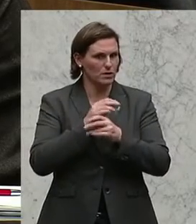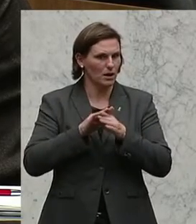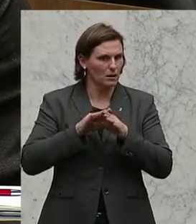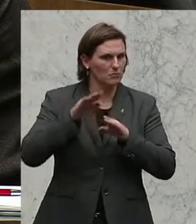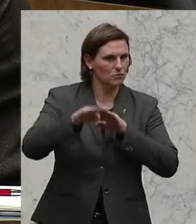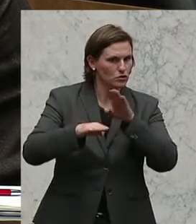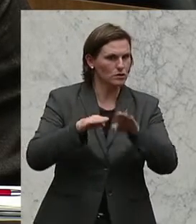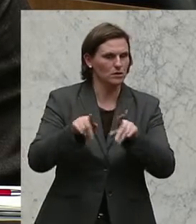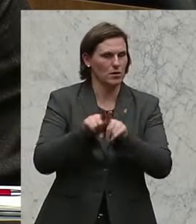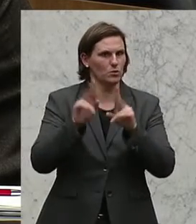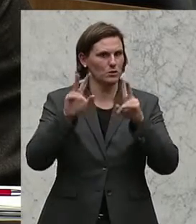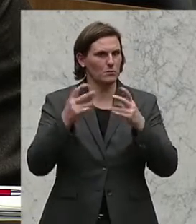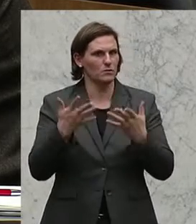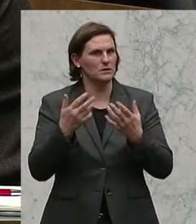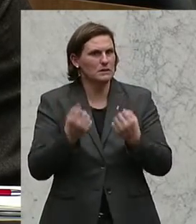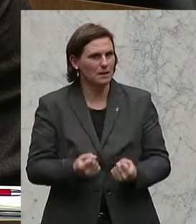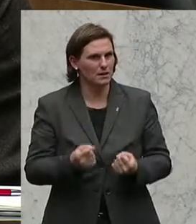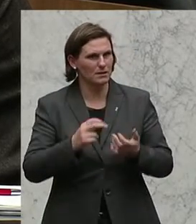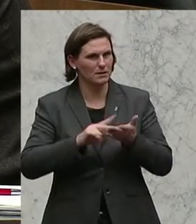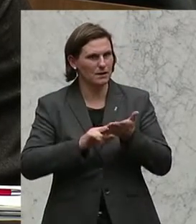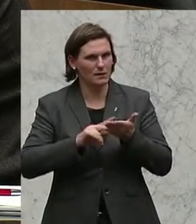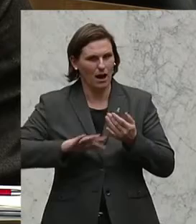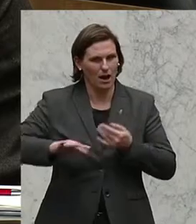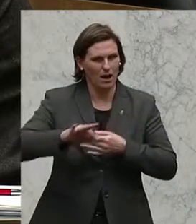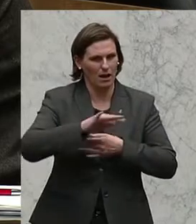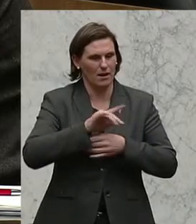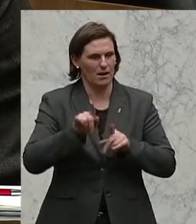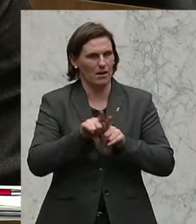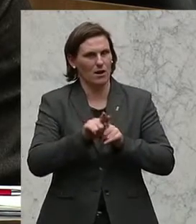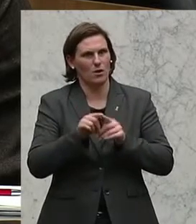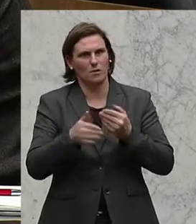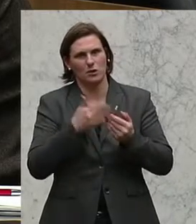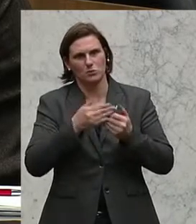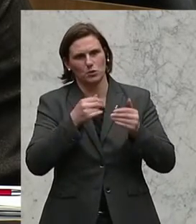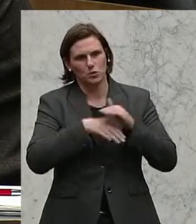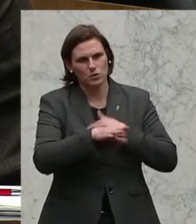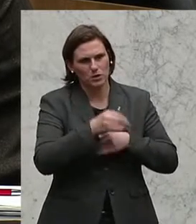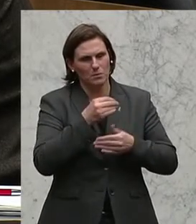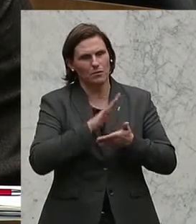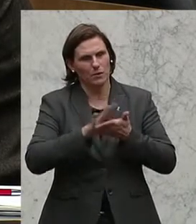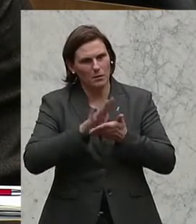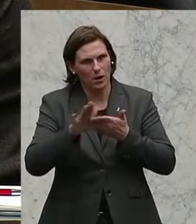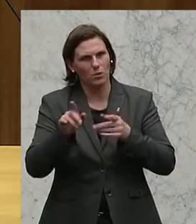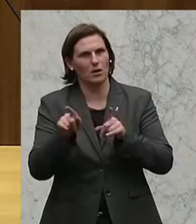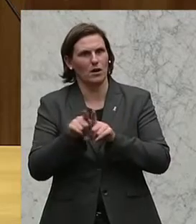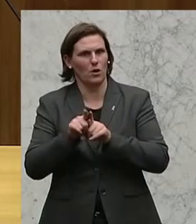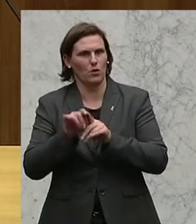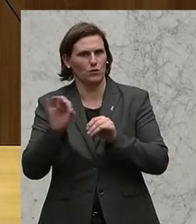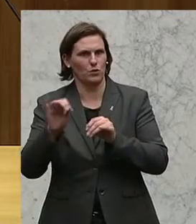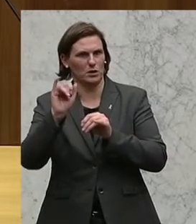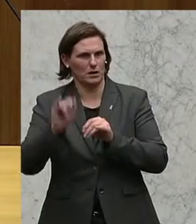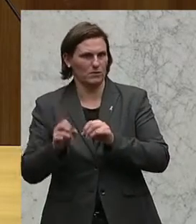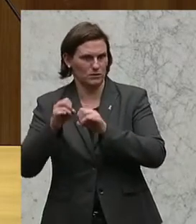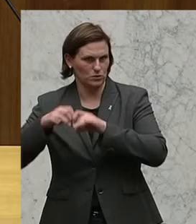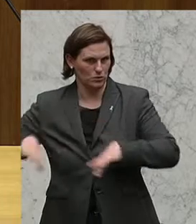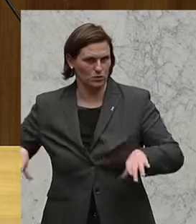natürlich auch das Thema Sicherheit in der digitalen Umgebung auch zu gewährleisten. Sei es für Unternehmer, sei es für den Verbraucher oder sei es auch für die Infrastruktur,